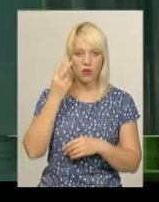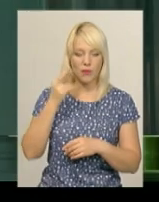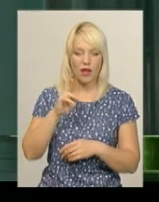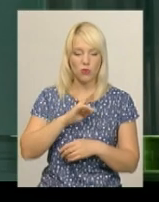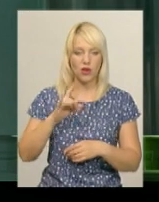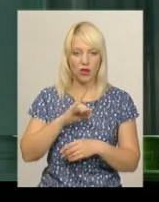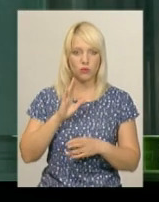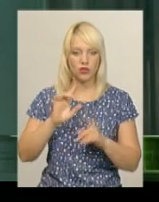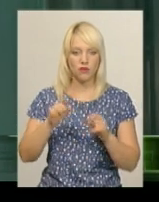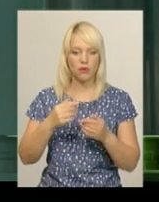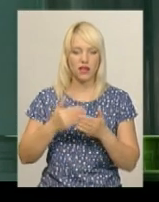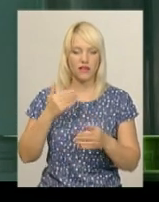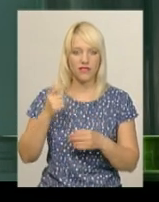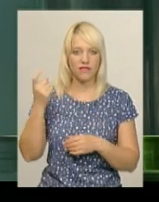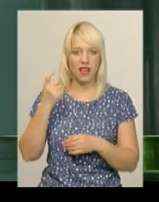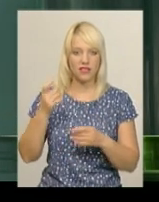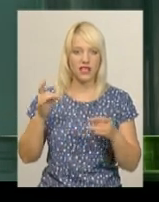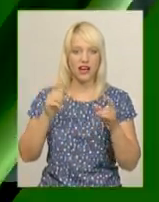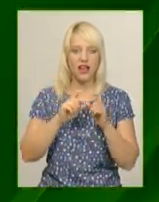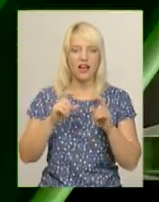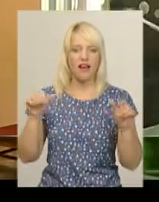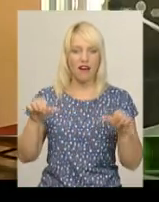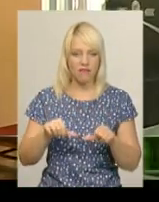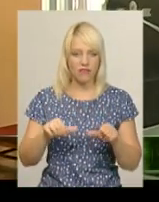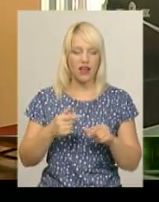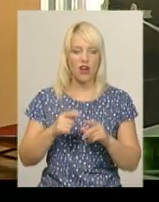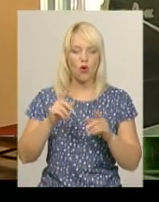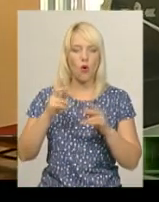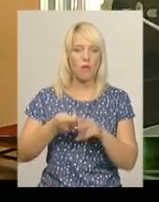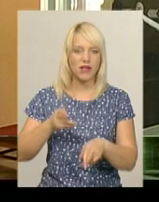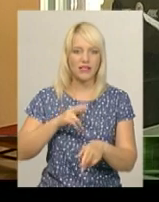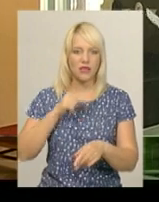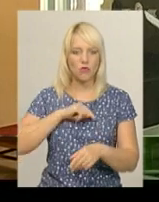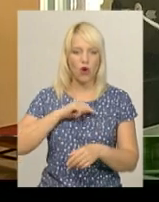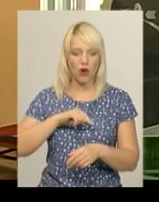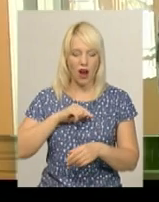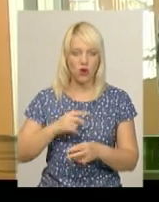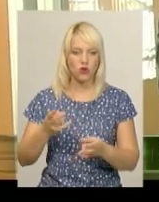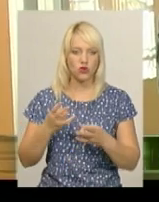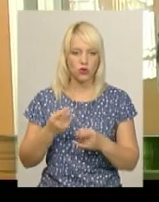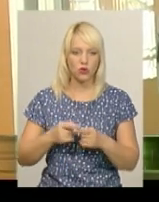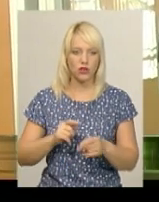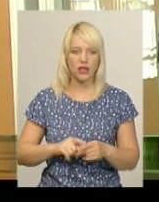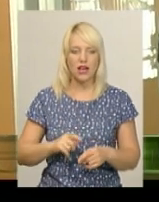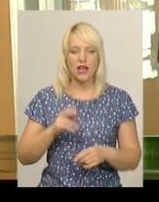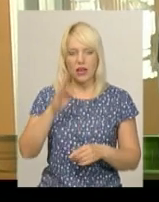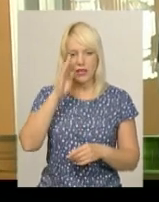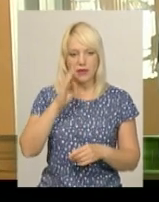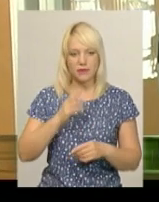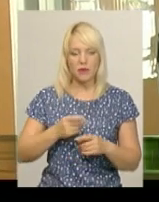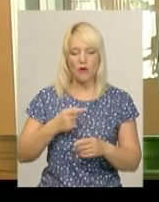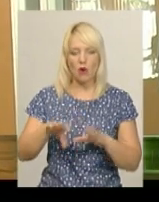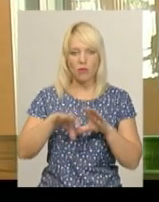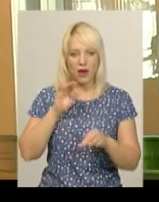вимагатиме від власника кафе компенсації моральної шкоди. Запобіжний захід поліцейському, якому інкримінують одержання неправомірної вигоди,